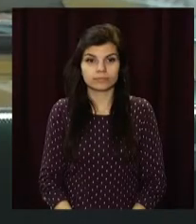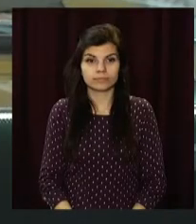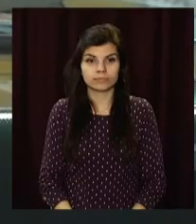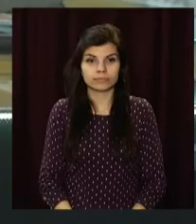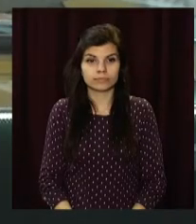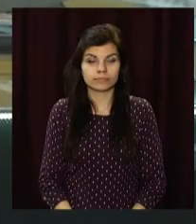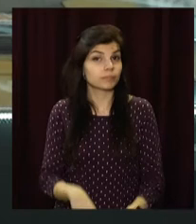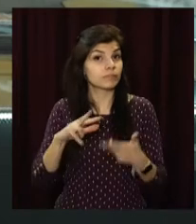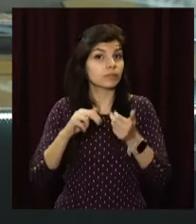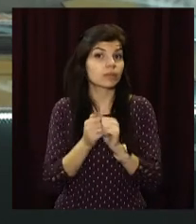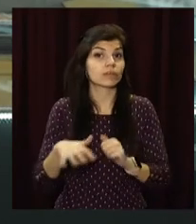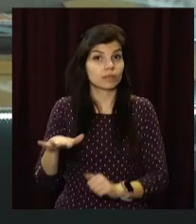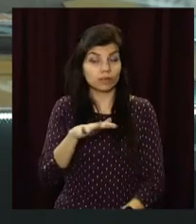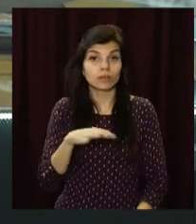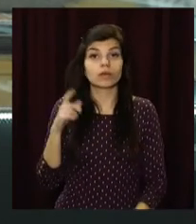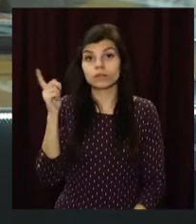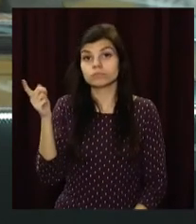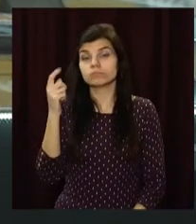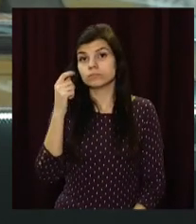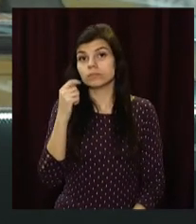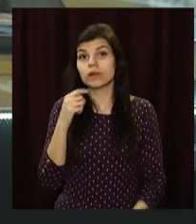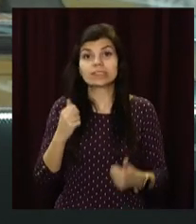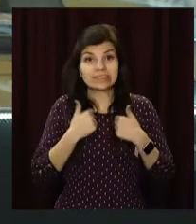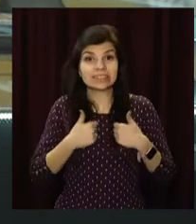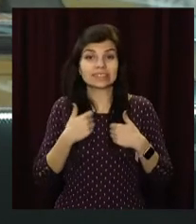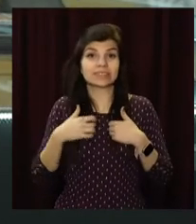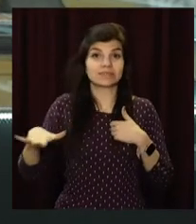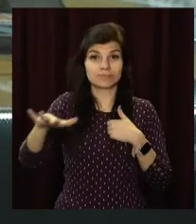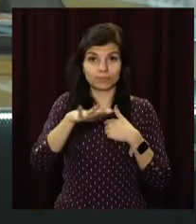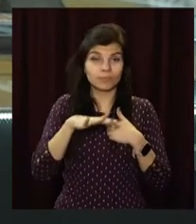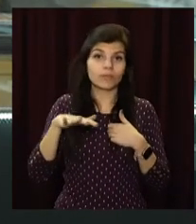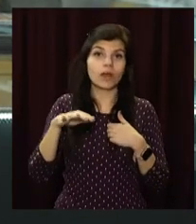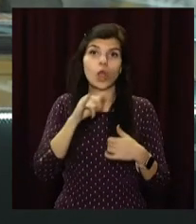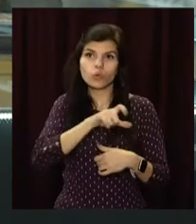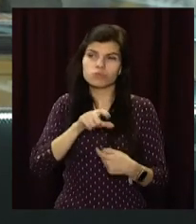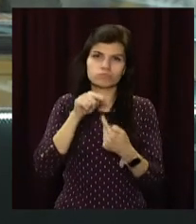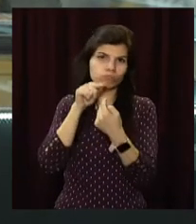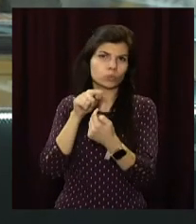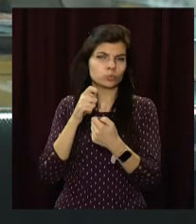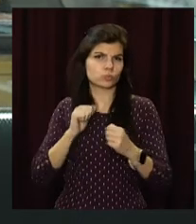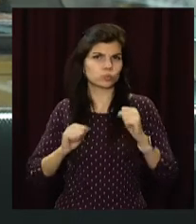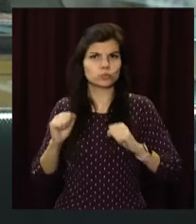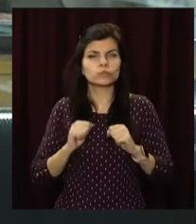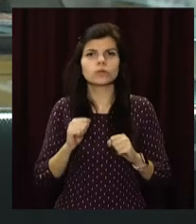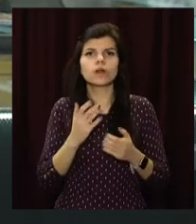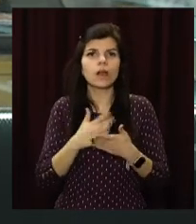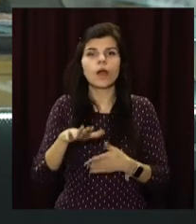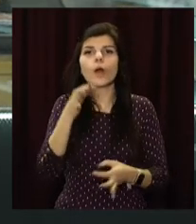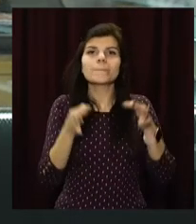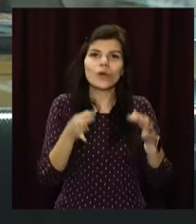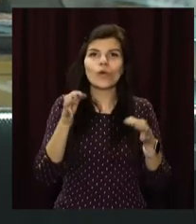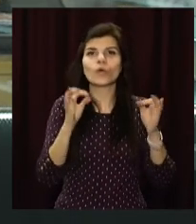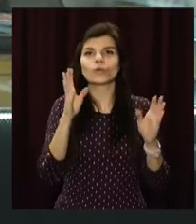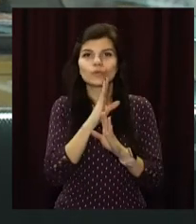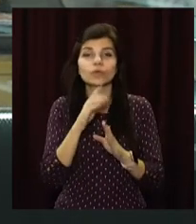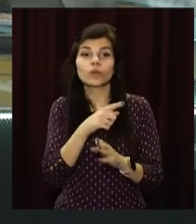У Кам'янському б'ють на сполох. Попри зусилля влади та активний супротив громади, Міністерство захисту довкілля та природних ресурсів